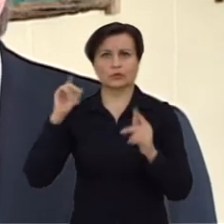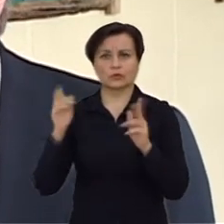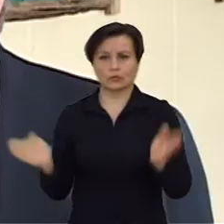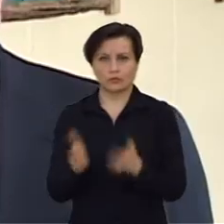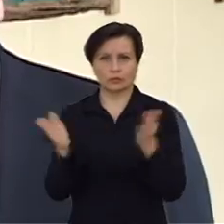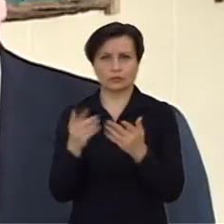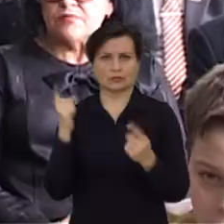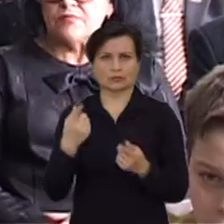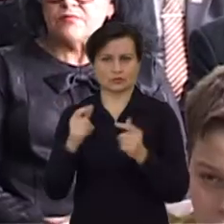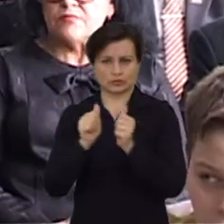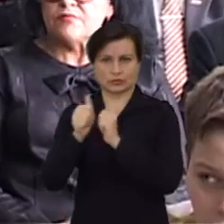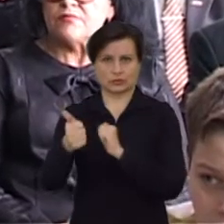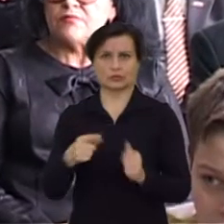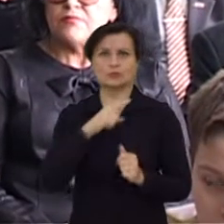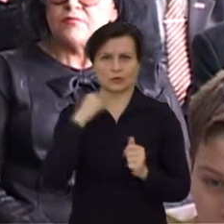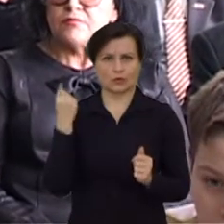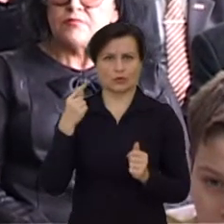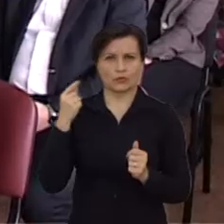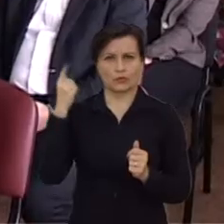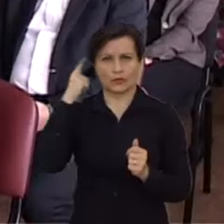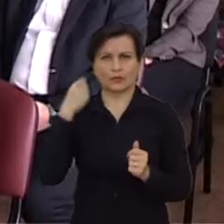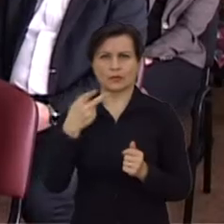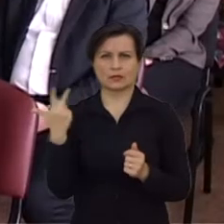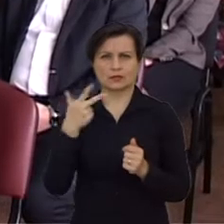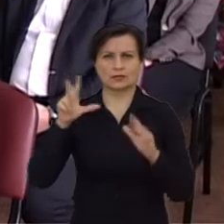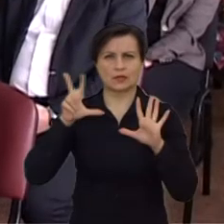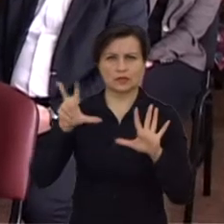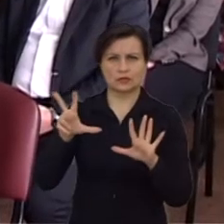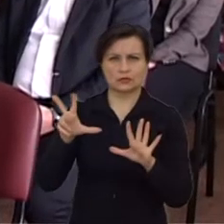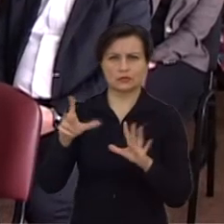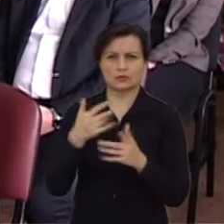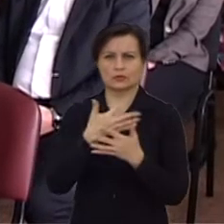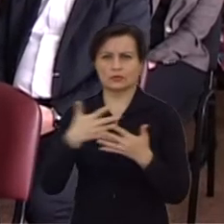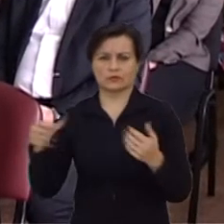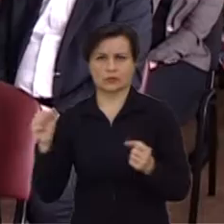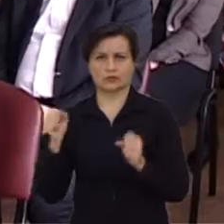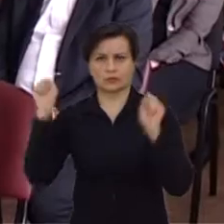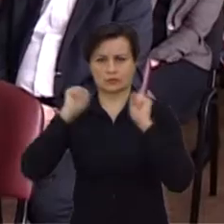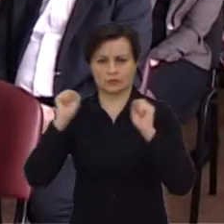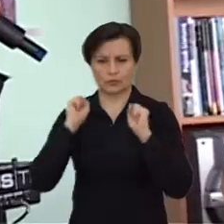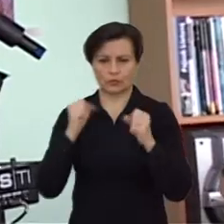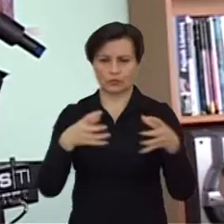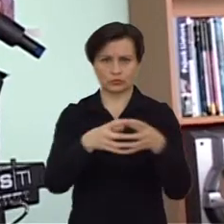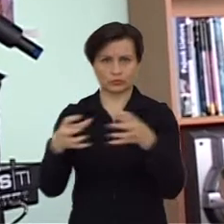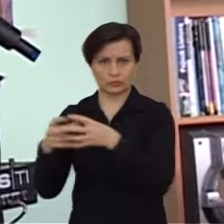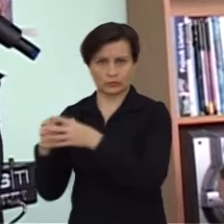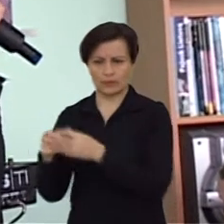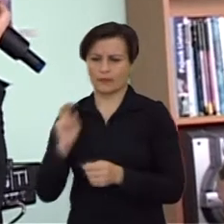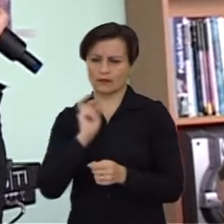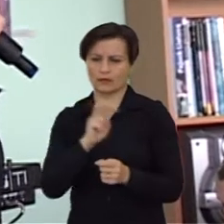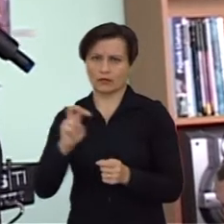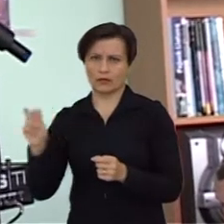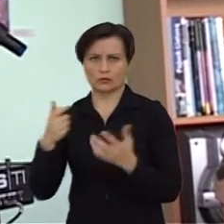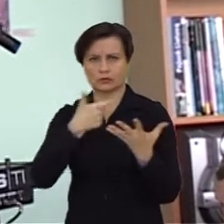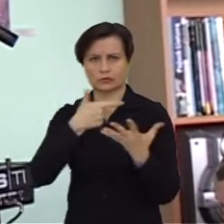vienas iš lyderių, nes tikrai daug, kiek pamenau, apie 38 yra įvairiaus profilio būreliai,